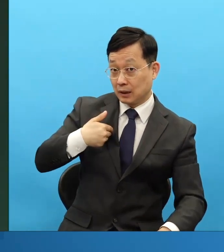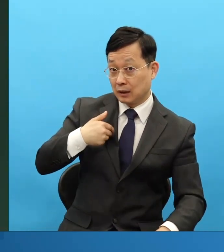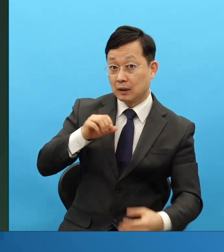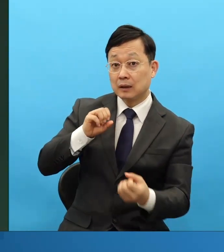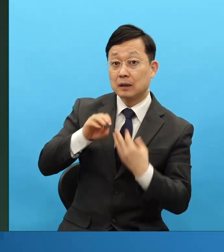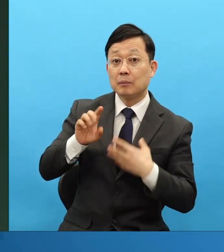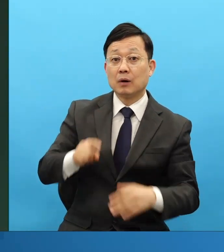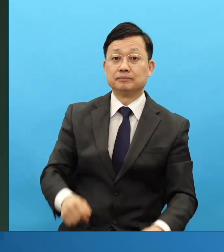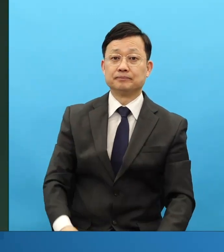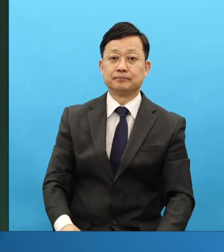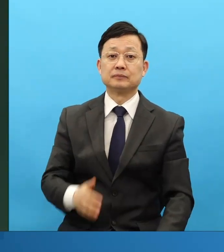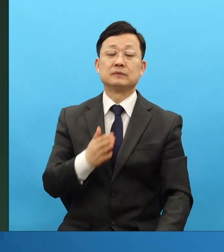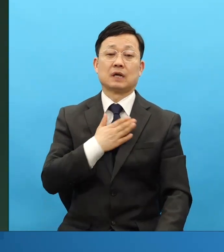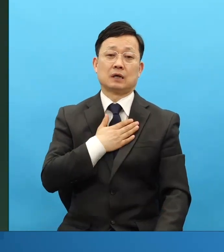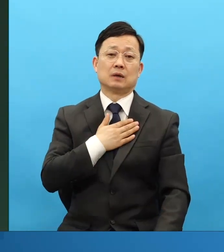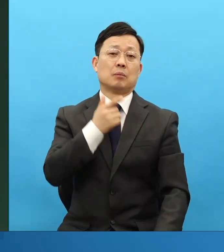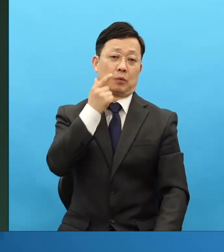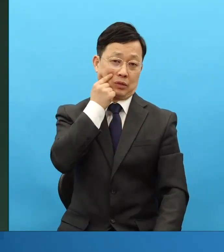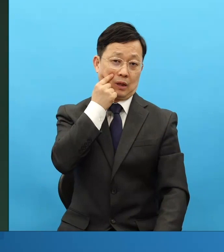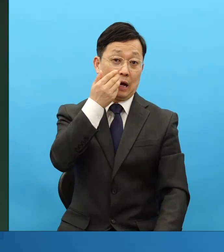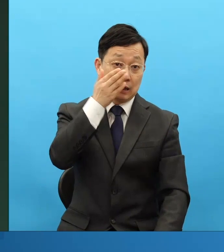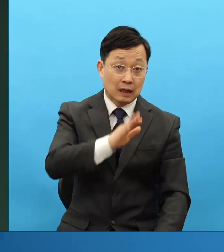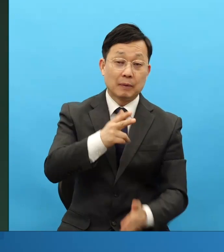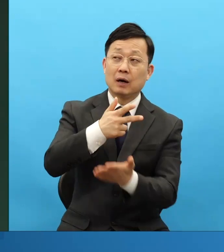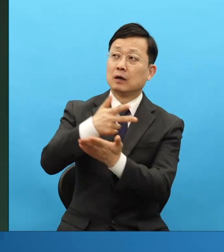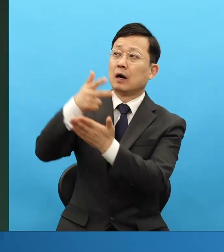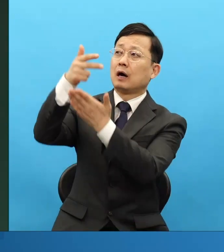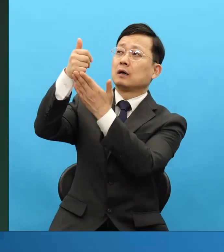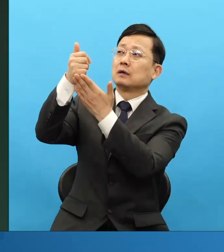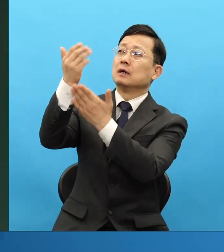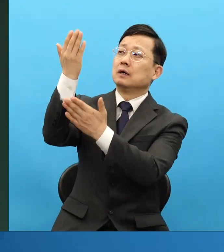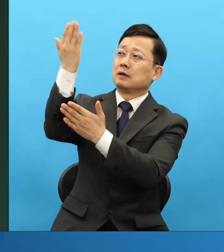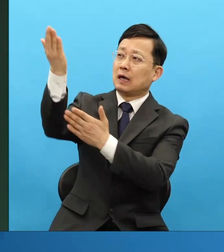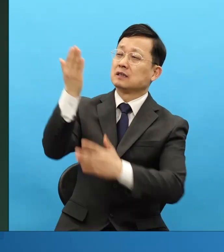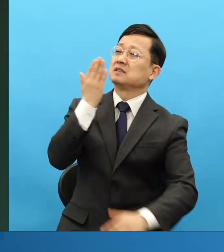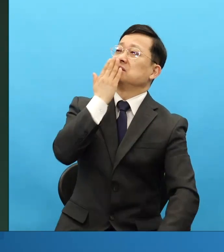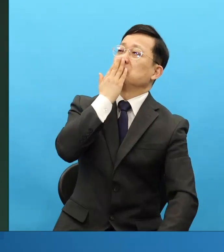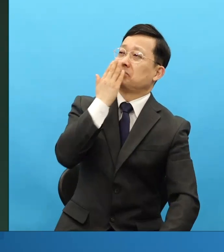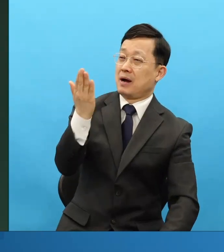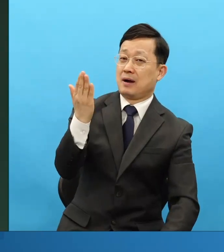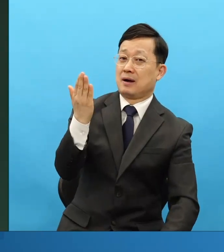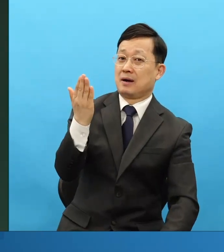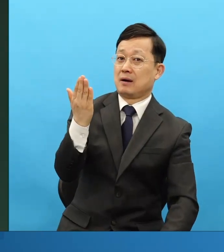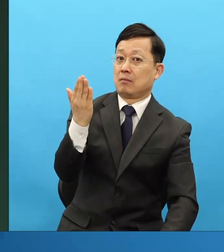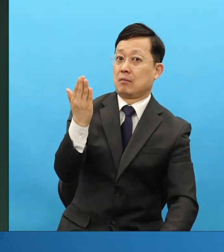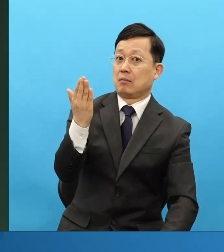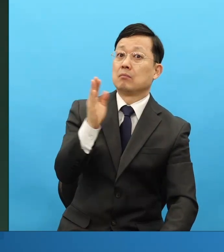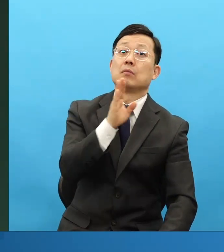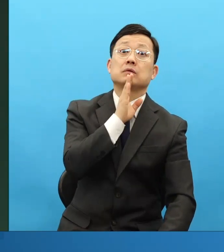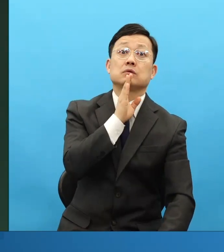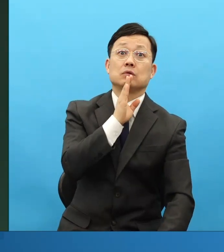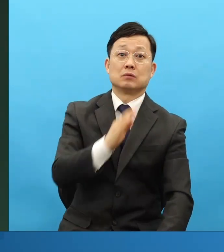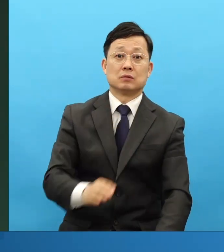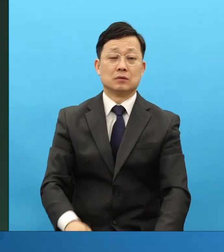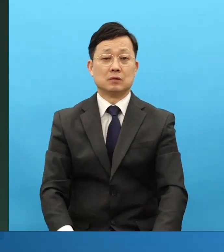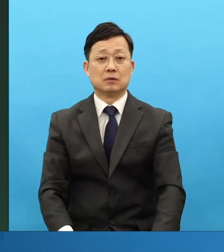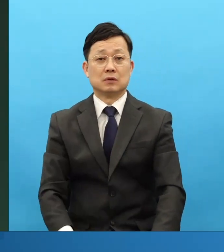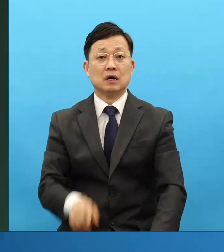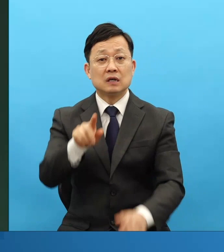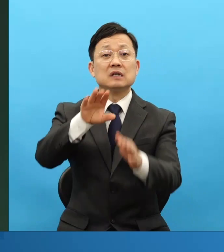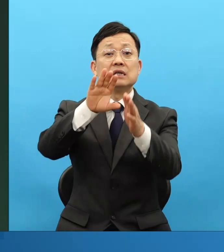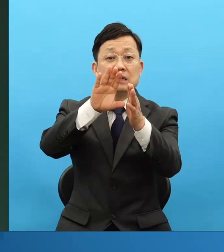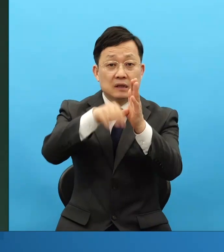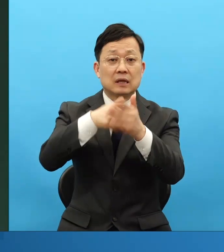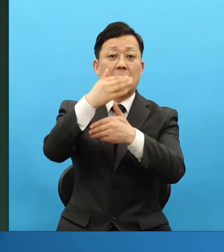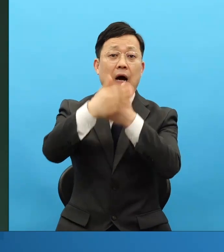주 요호와요. 요호와께서 하실 수 있습니다. 그렇습니다. 그렇습니다. 그때 한